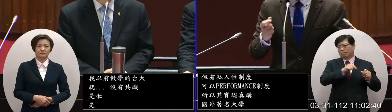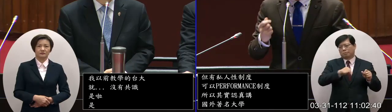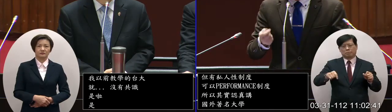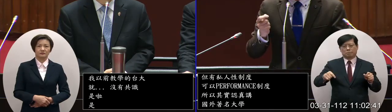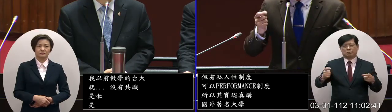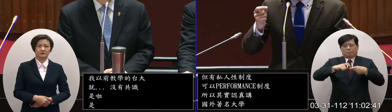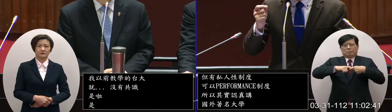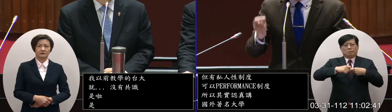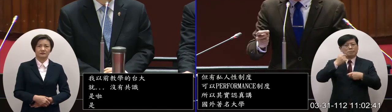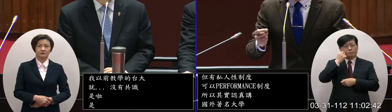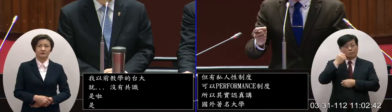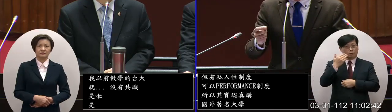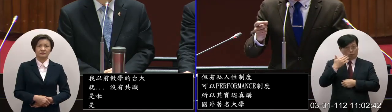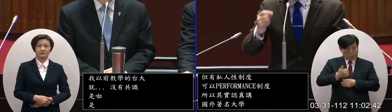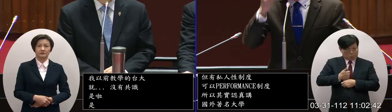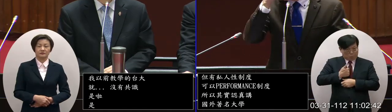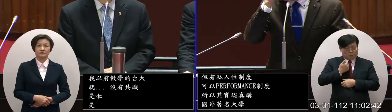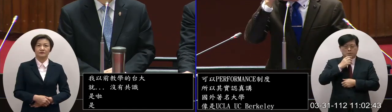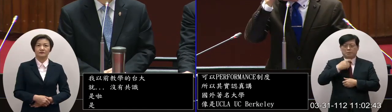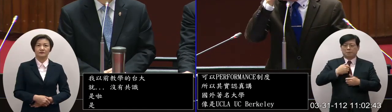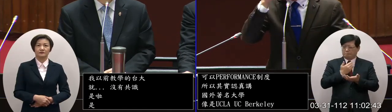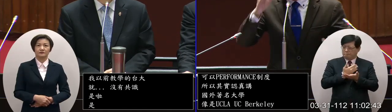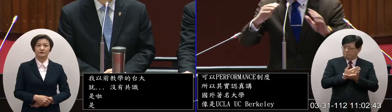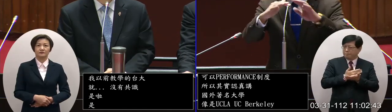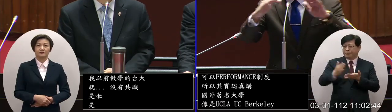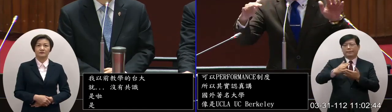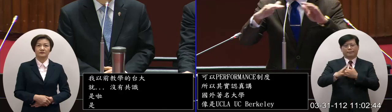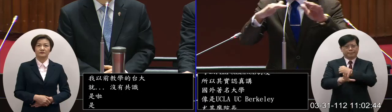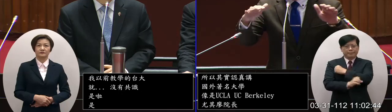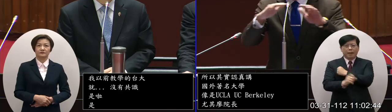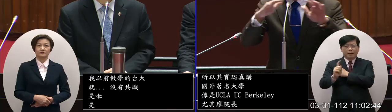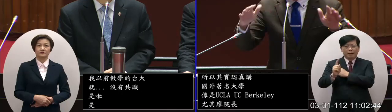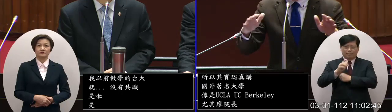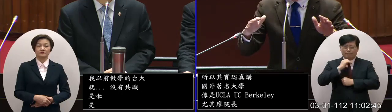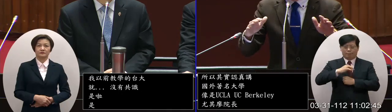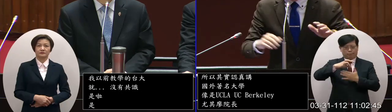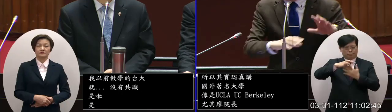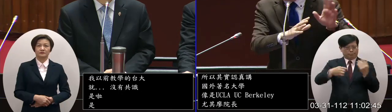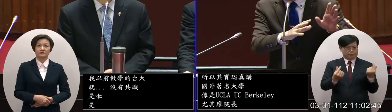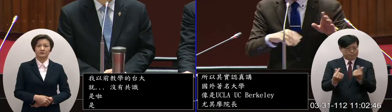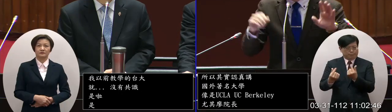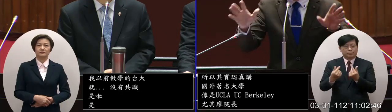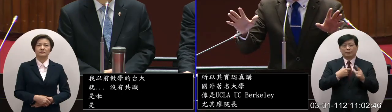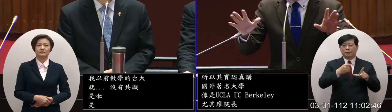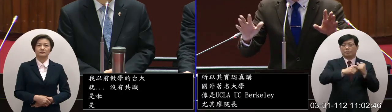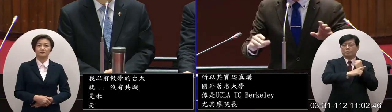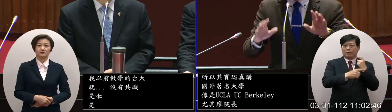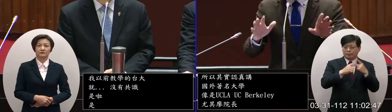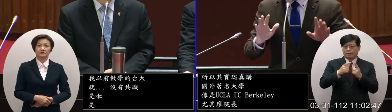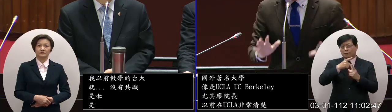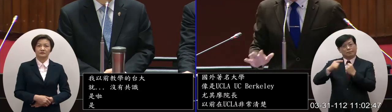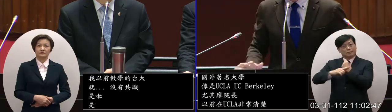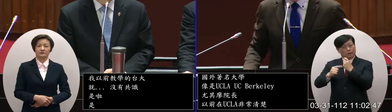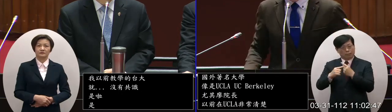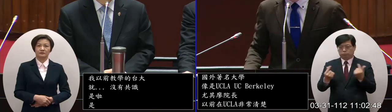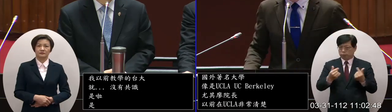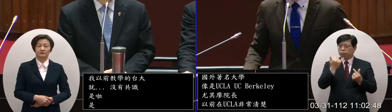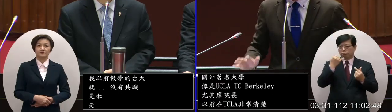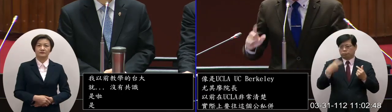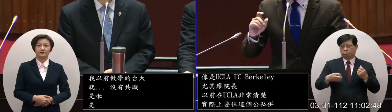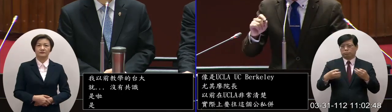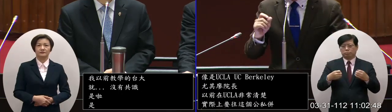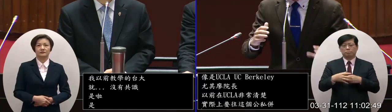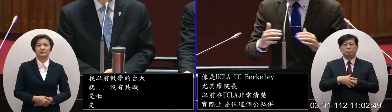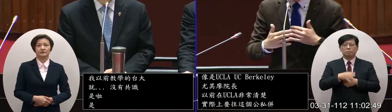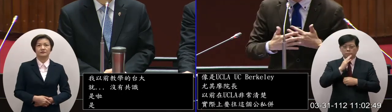結合所以今天如果你要正本清源反而是說大家的這個機制要類似公法人司法人那這個就可以去談